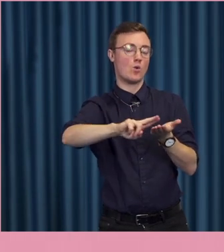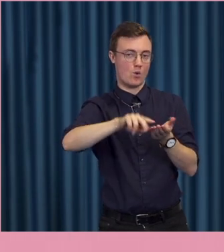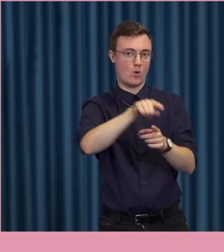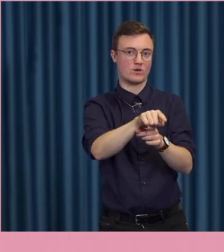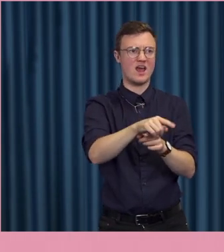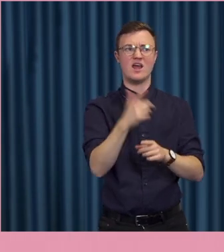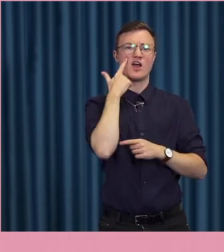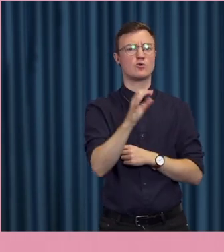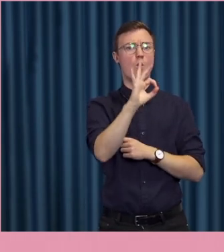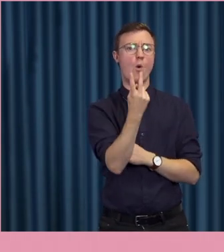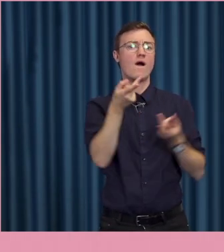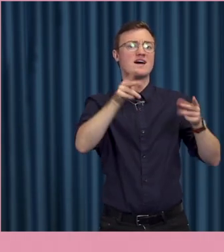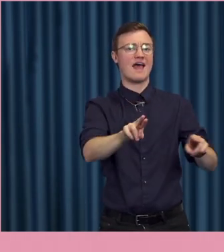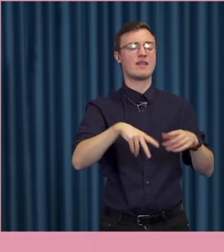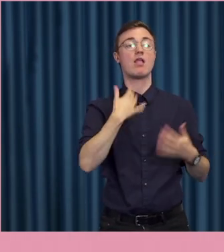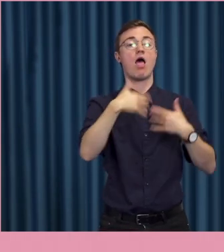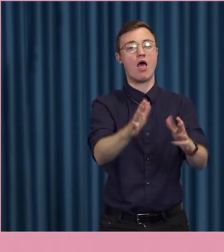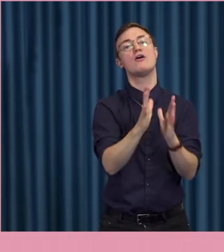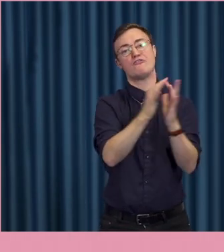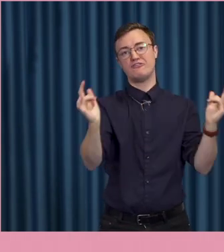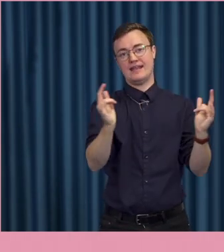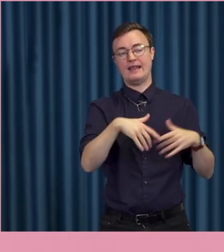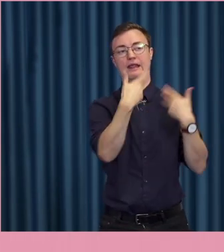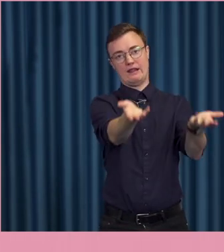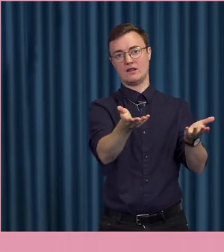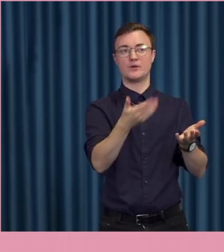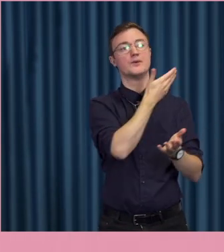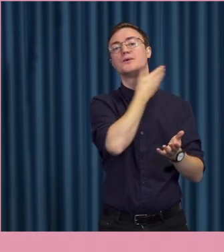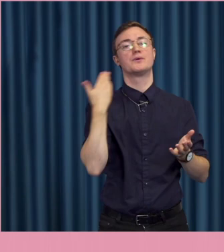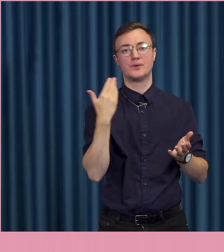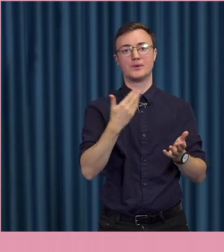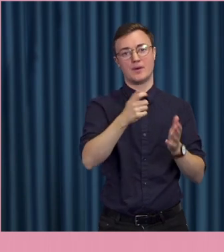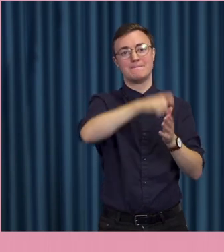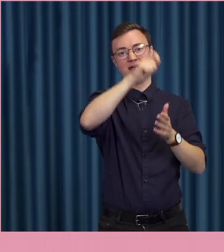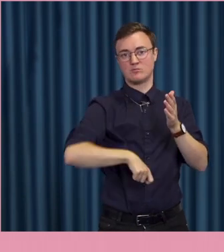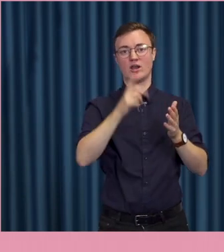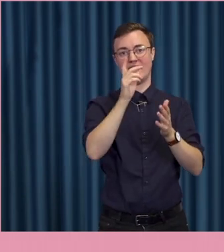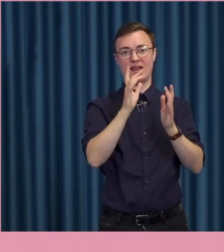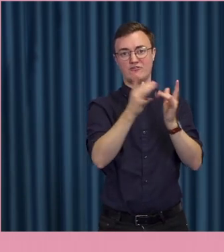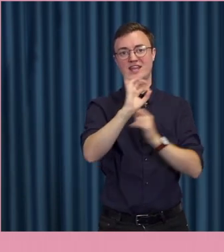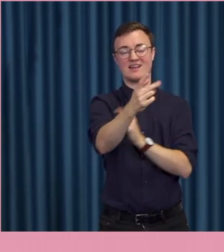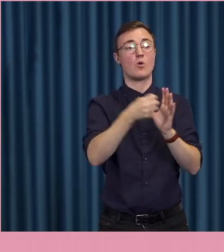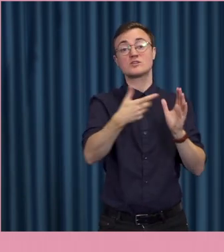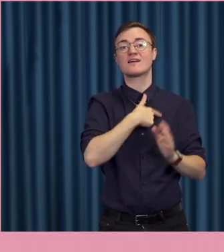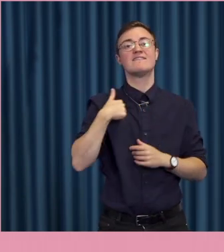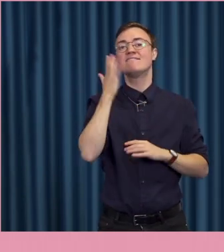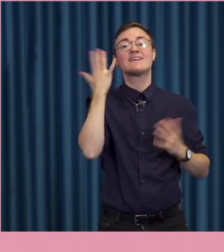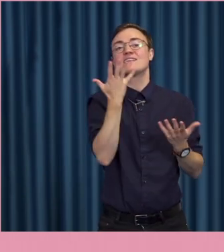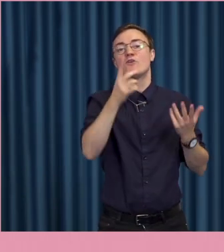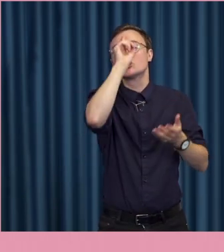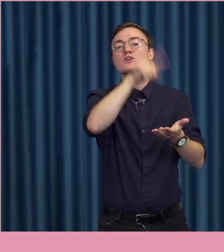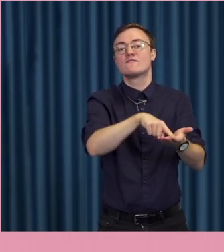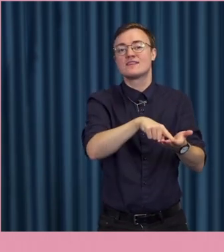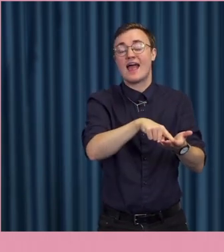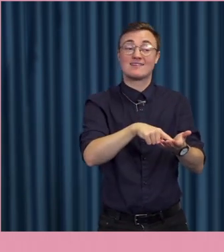Jag tror det var HV-rätten som till slut frikände för brott mot medborgerlig fred. För att det inte var helt säkert att det det som var syftet. Man kan inte säga att det var felaktigt dömt. Så